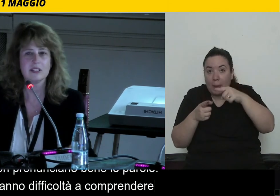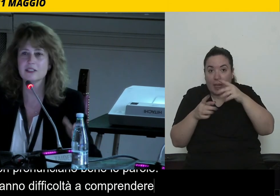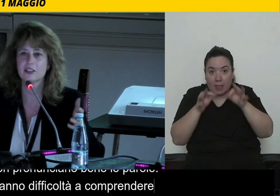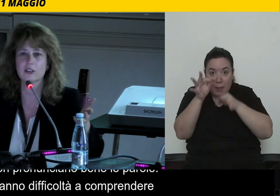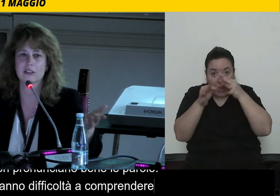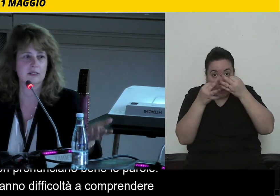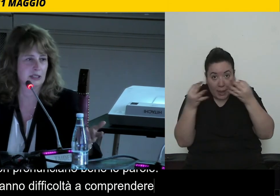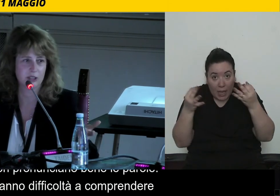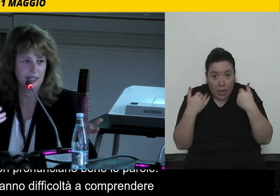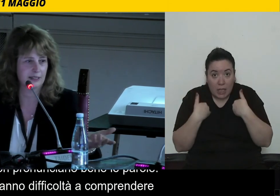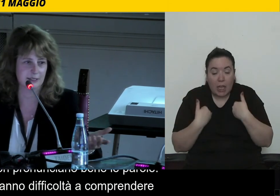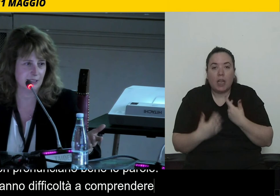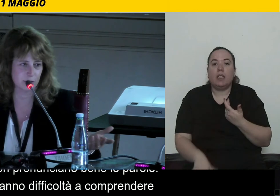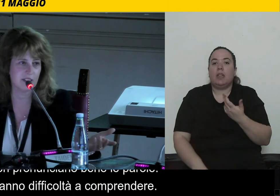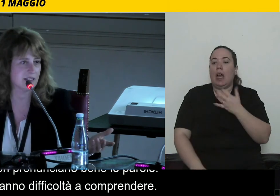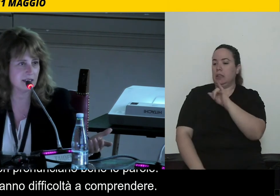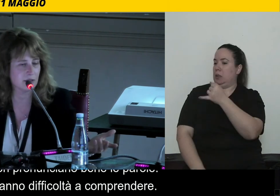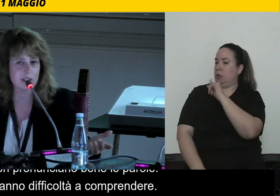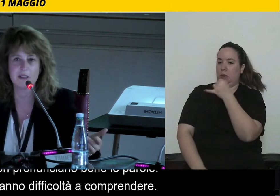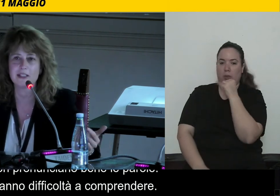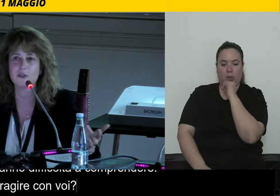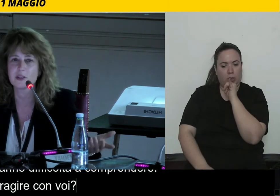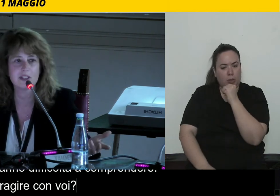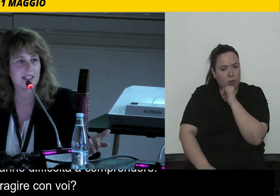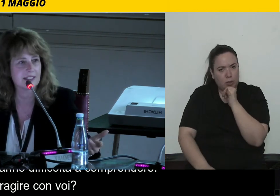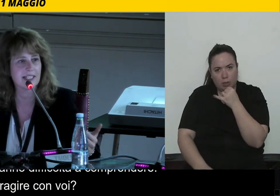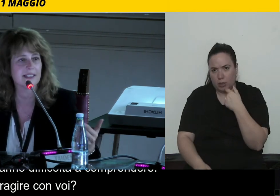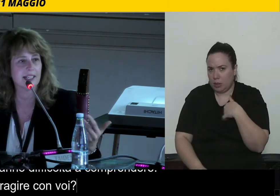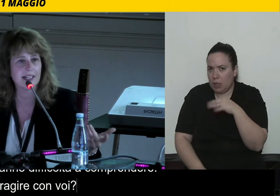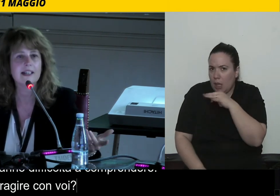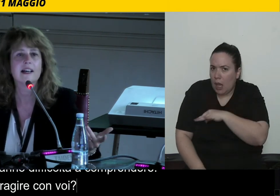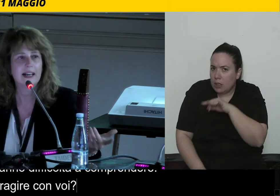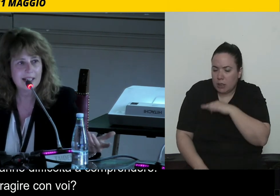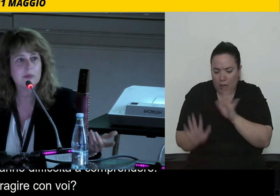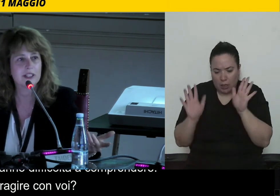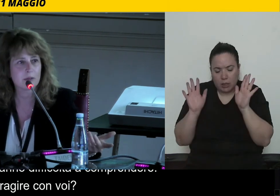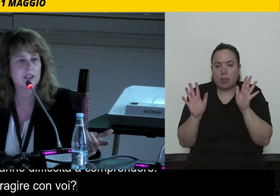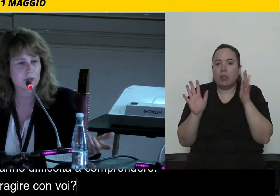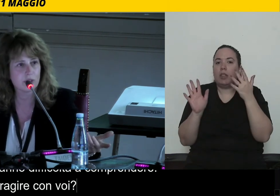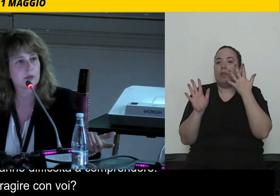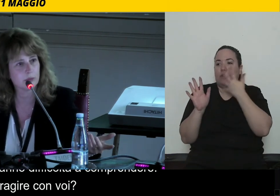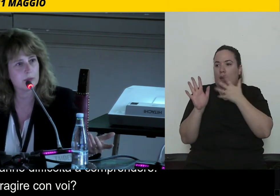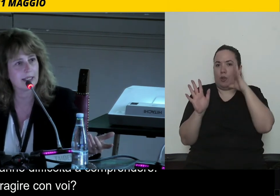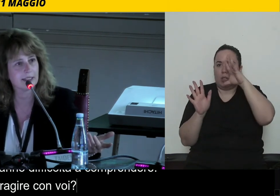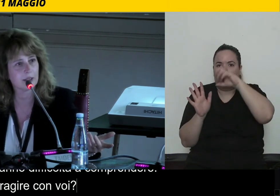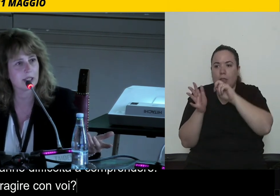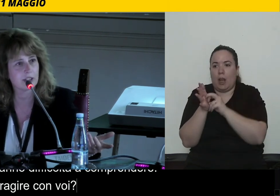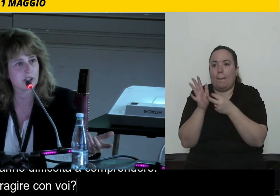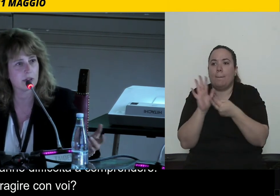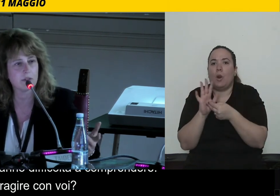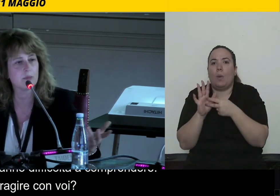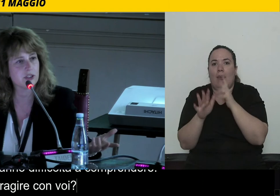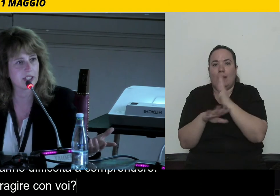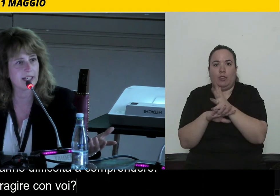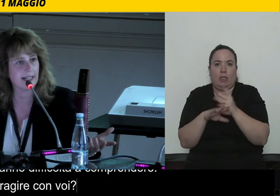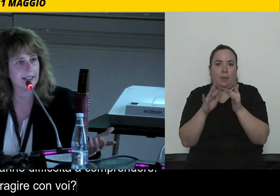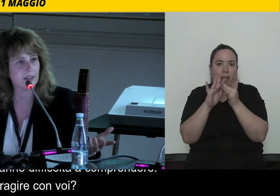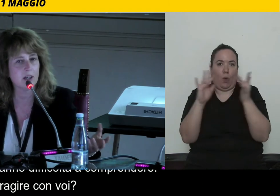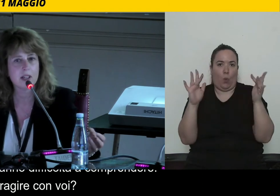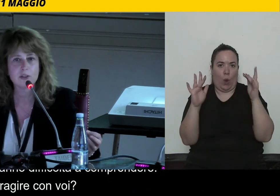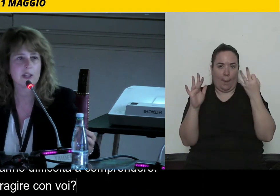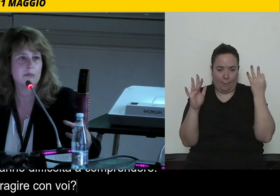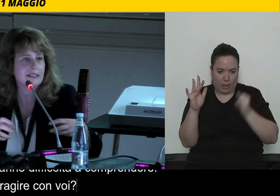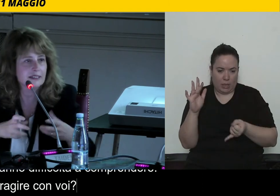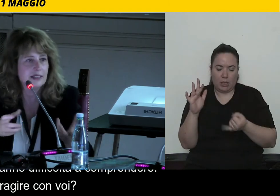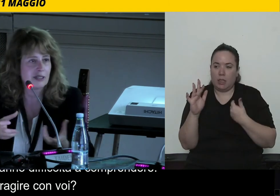dettaglio. Sì, dico di sì, sicuramente noi siamo interessati a capire quali sono le problematiche per l'accesso al web in generale.